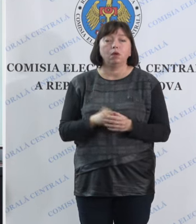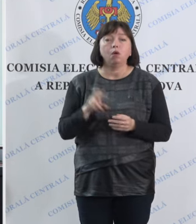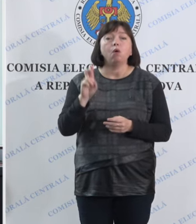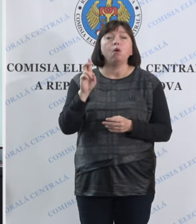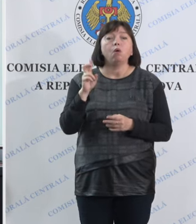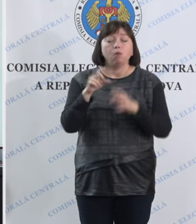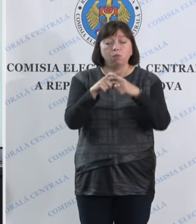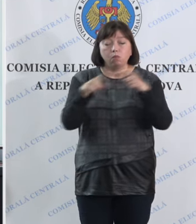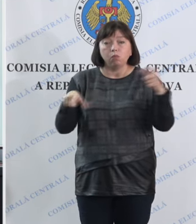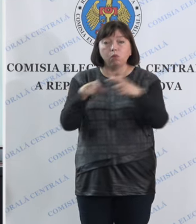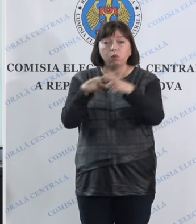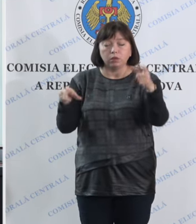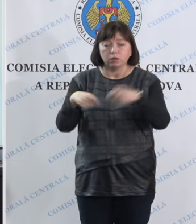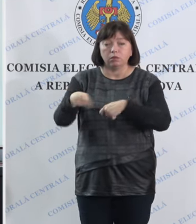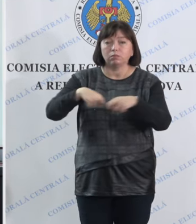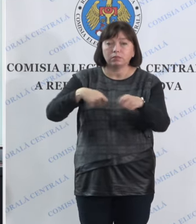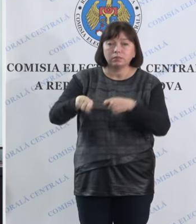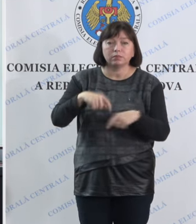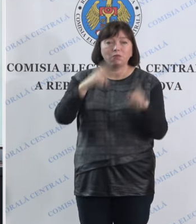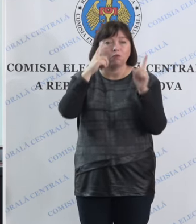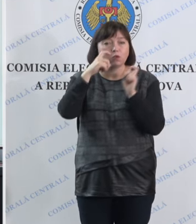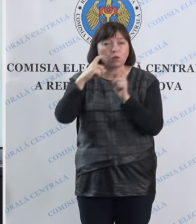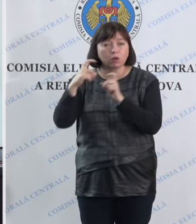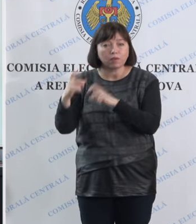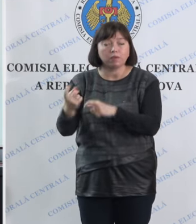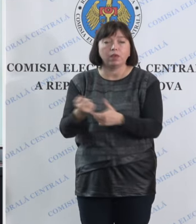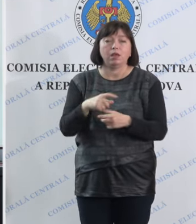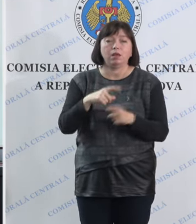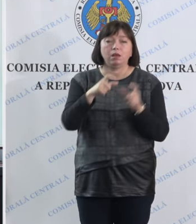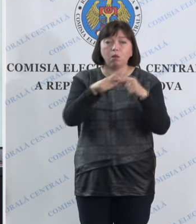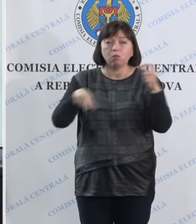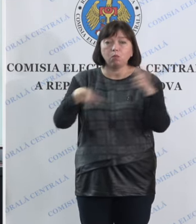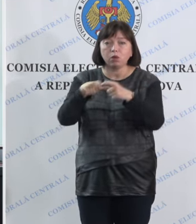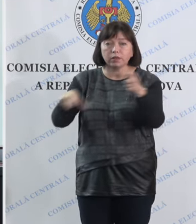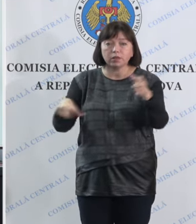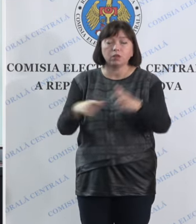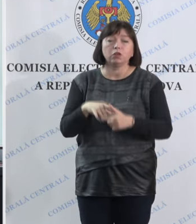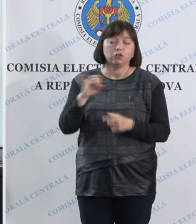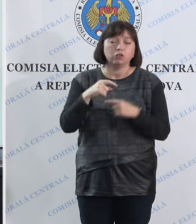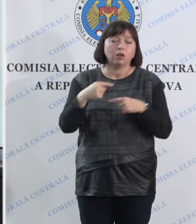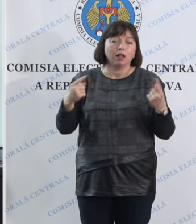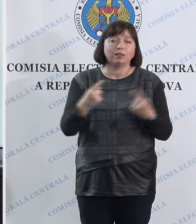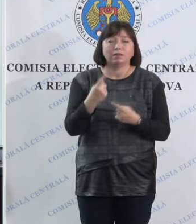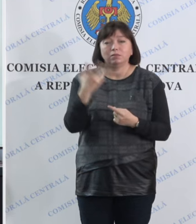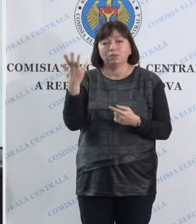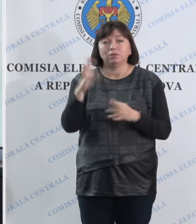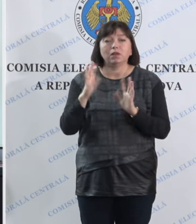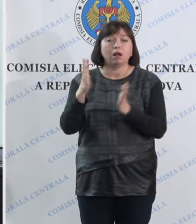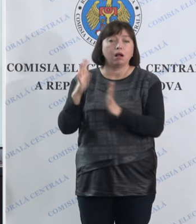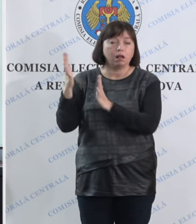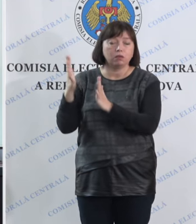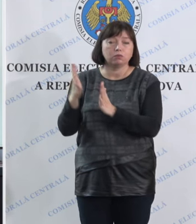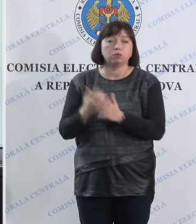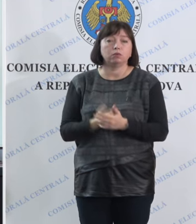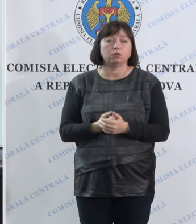buletine de vot deteriorate, fotografierea buletinilor de vot și alte câteva cazuri de